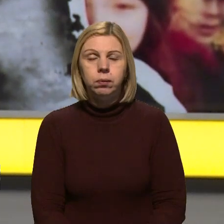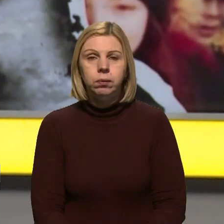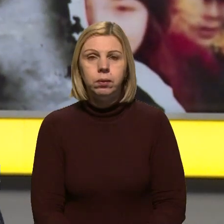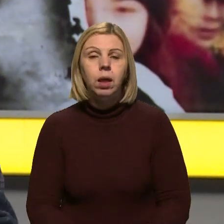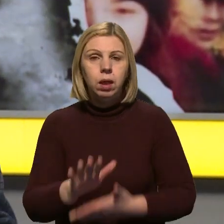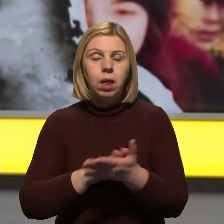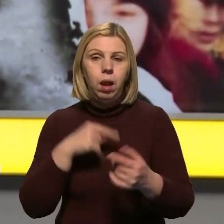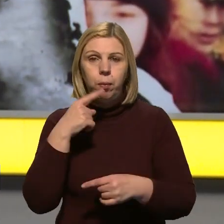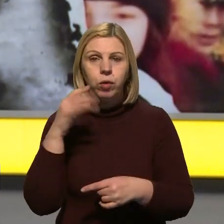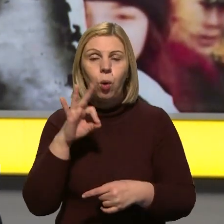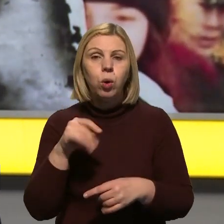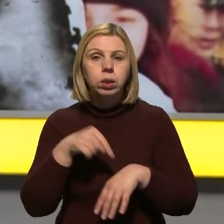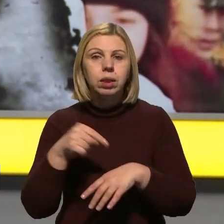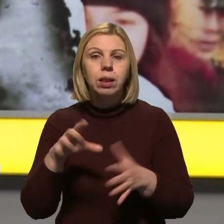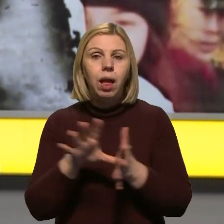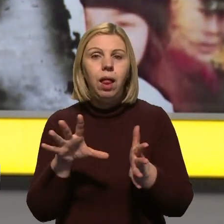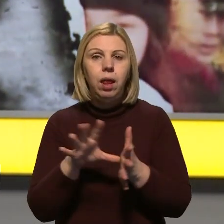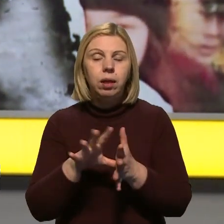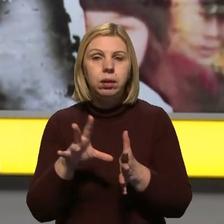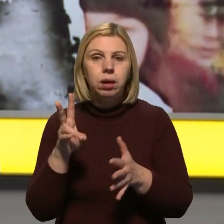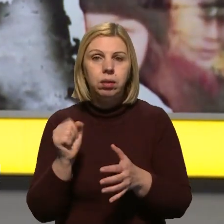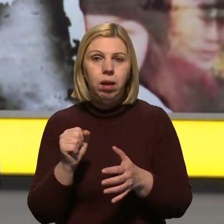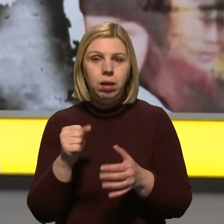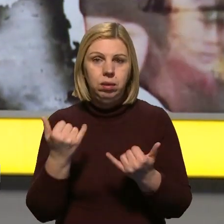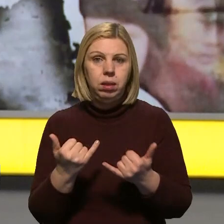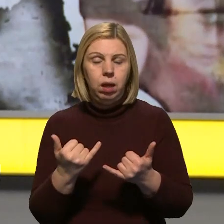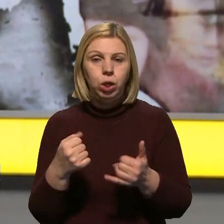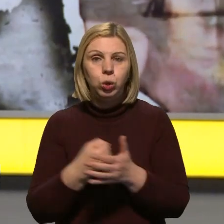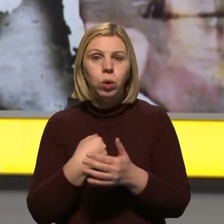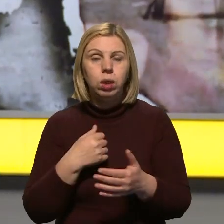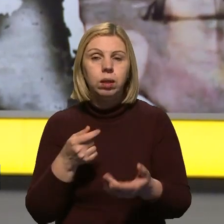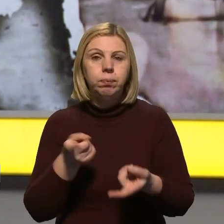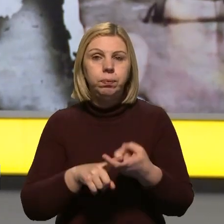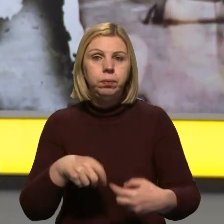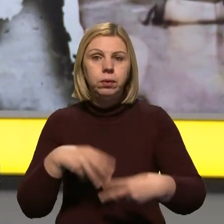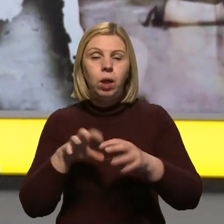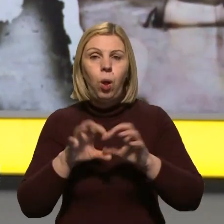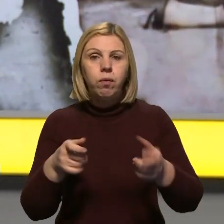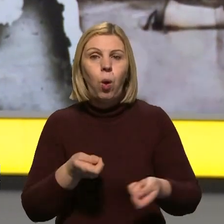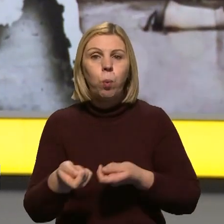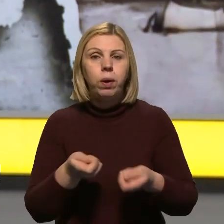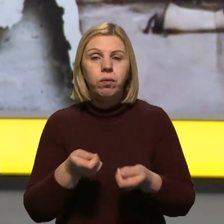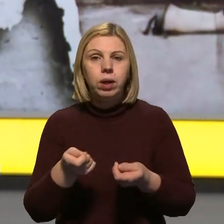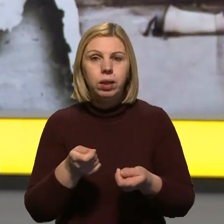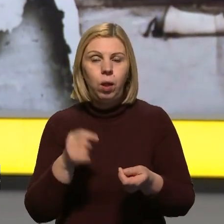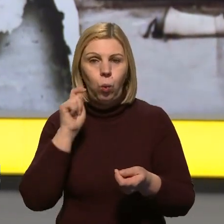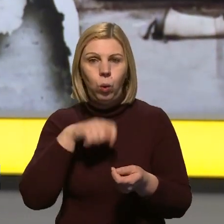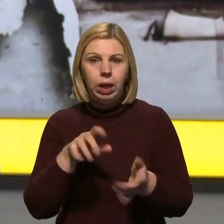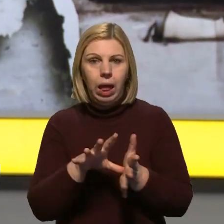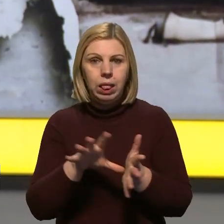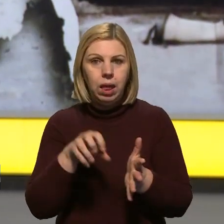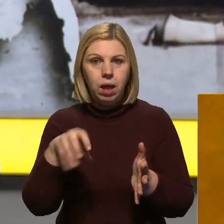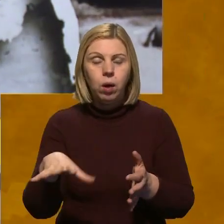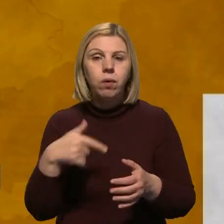Далі поговоримо про стан енергосистеми. Станом на зараз до нашого ефіру приєднується голова правління НЕКУКР Енерго Володимир